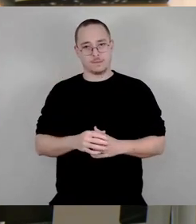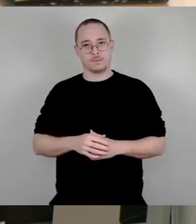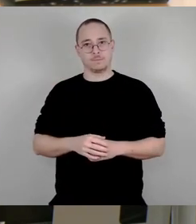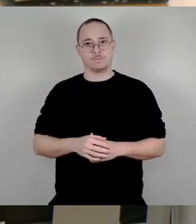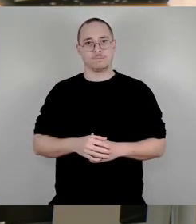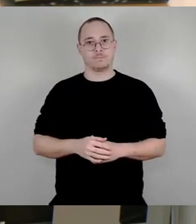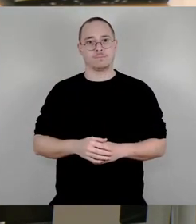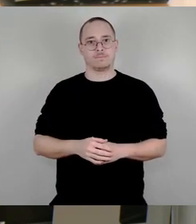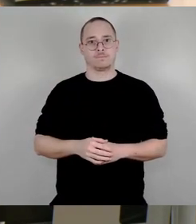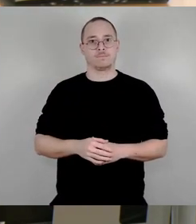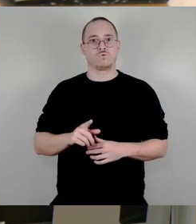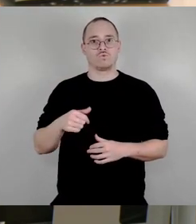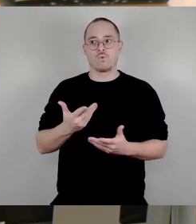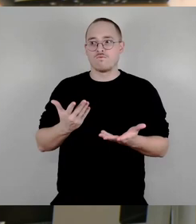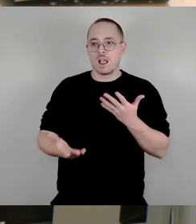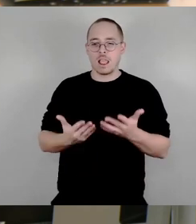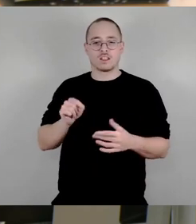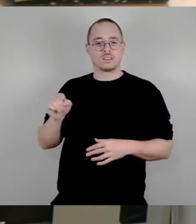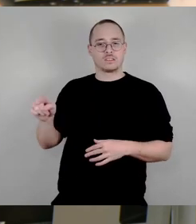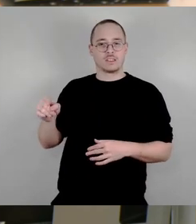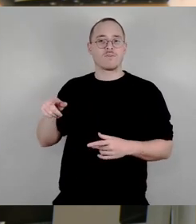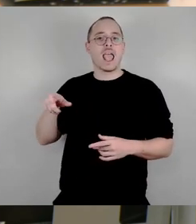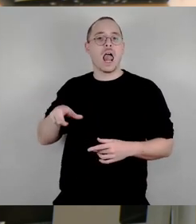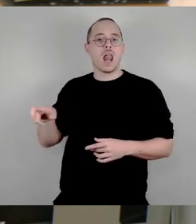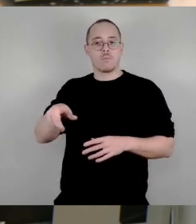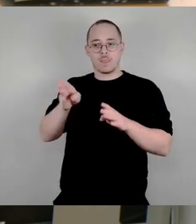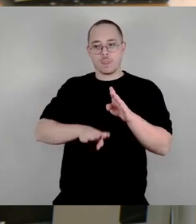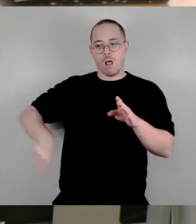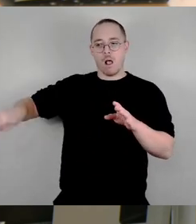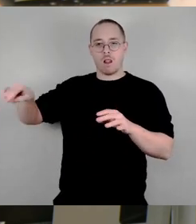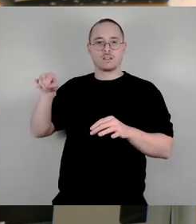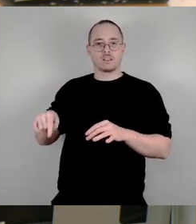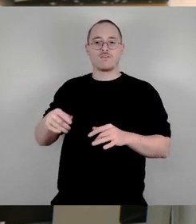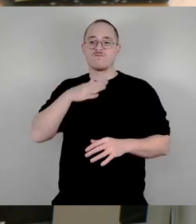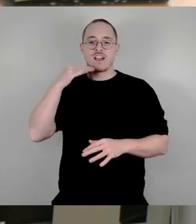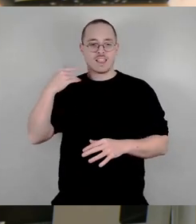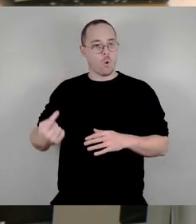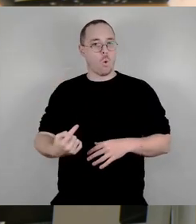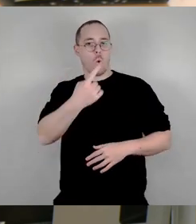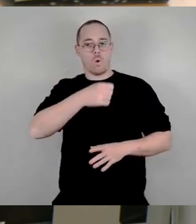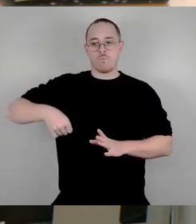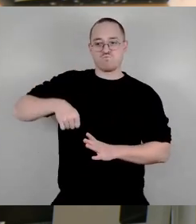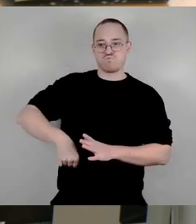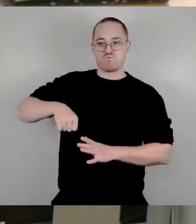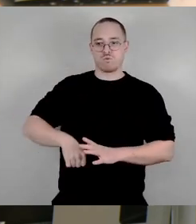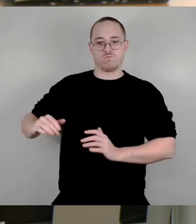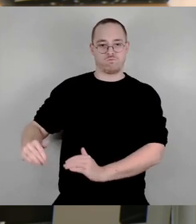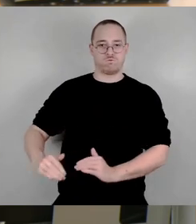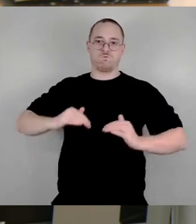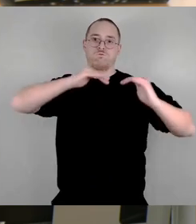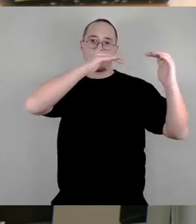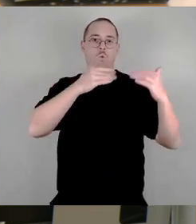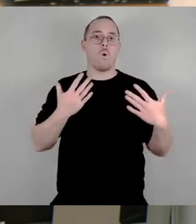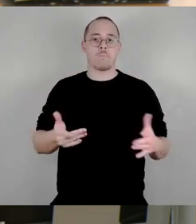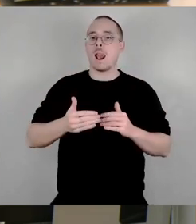im Elbtal entsprechend Wasser hochzupumpen, aber es ist eben alles nicht langfristig abgesichert. Und darauf möchte ich